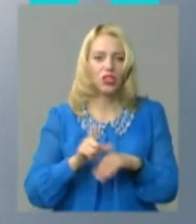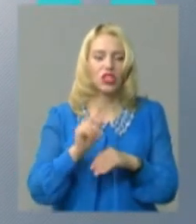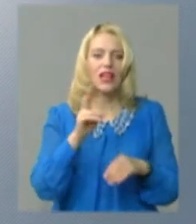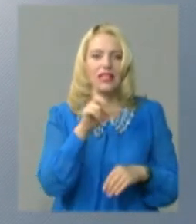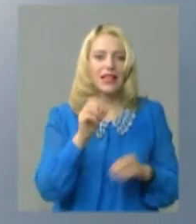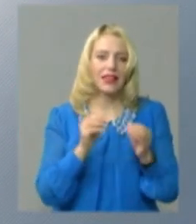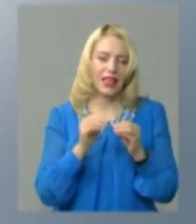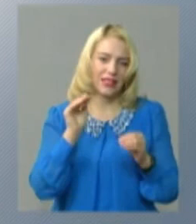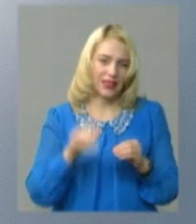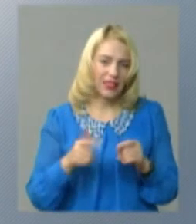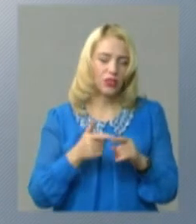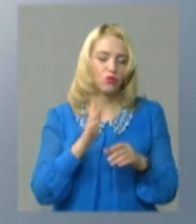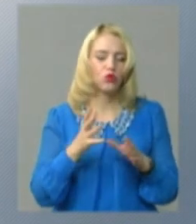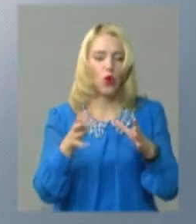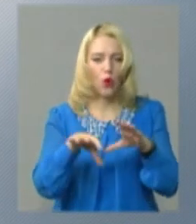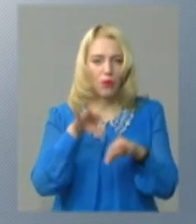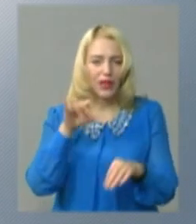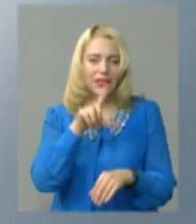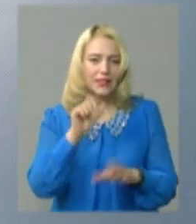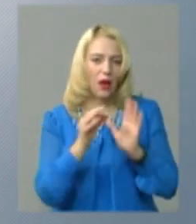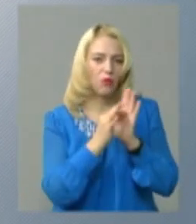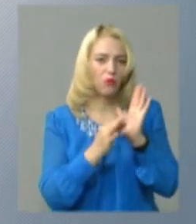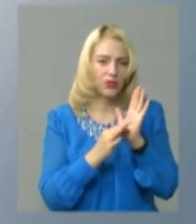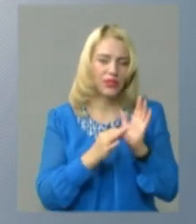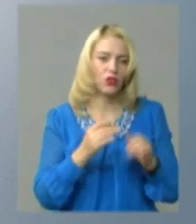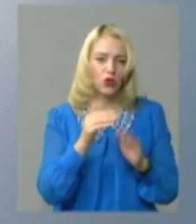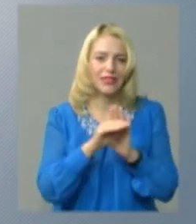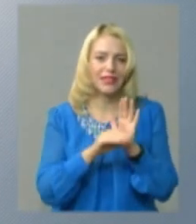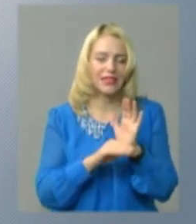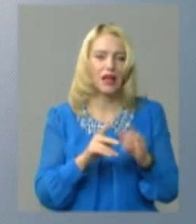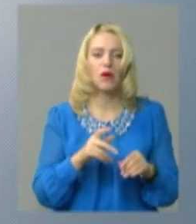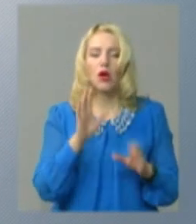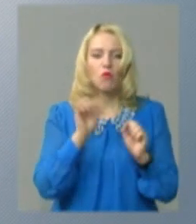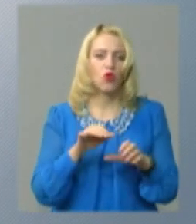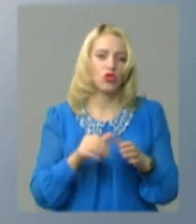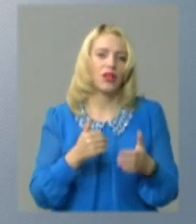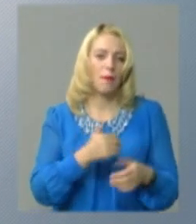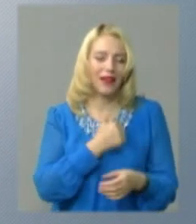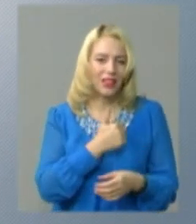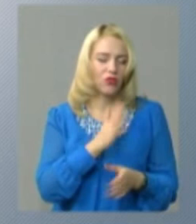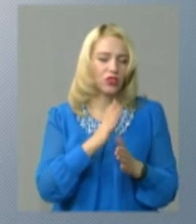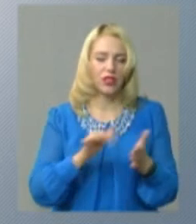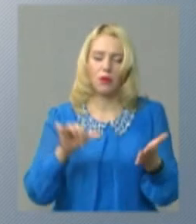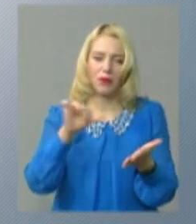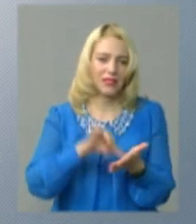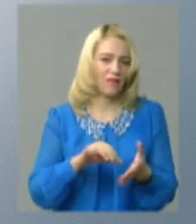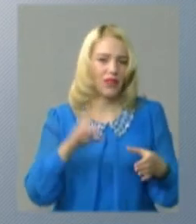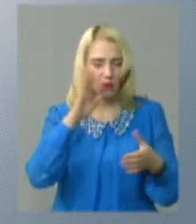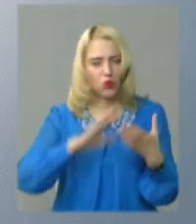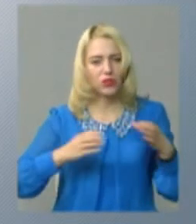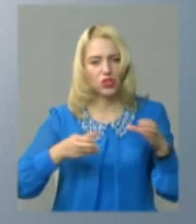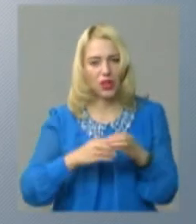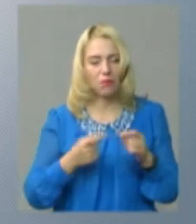обиратимуть за пропорційною системою. Претендувати на місця в раді можуть виключно представники партій. Територію громади поділять на